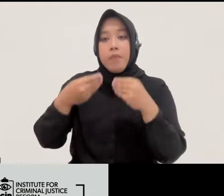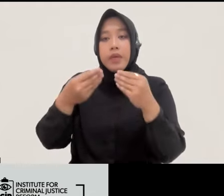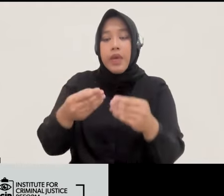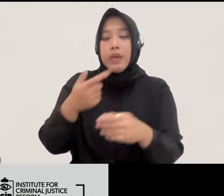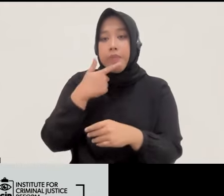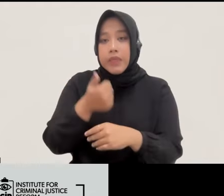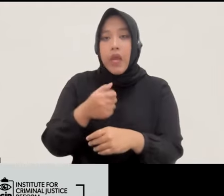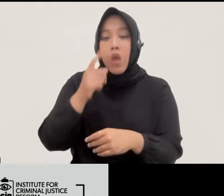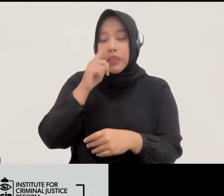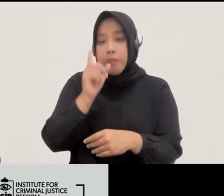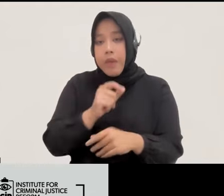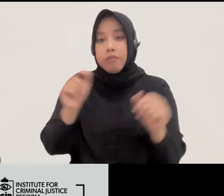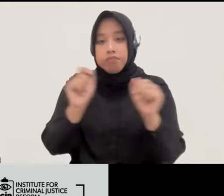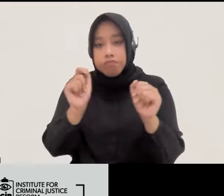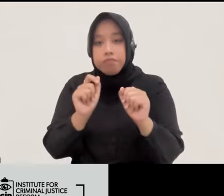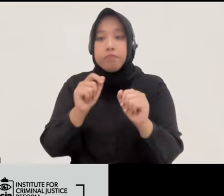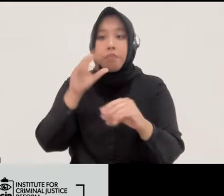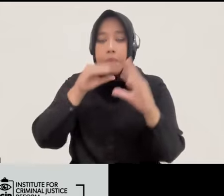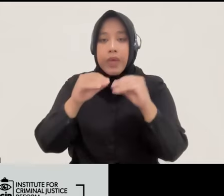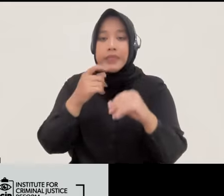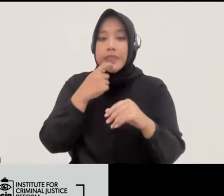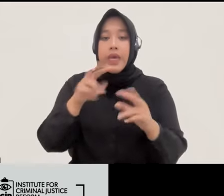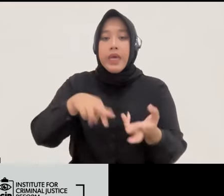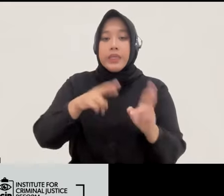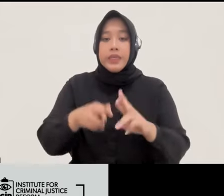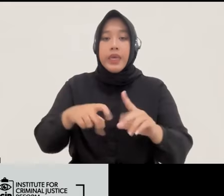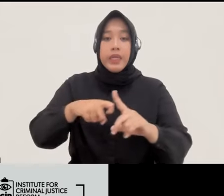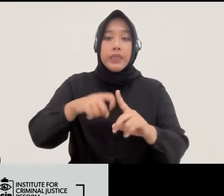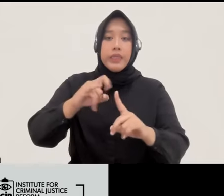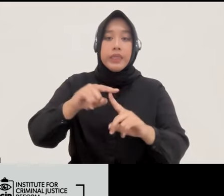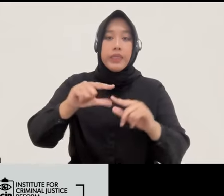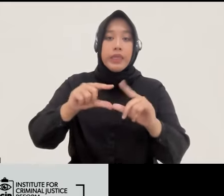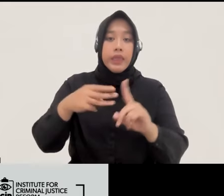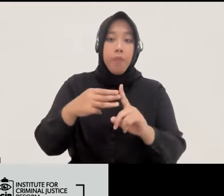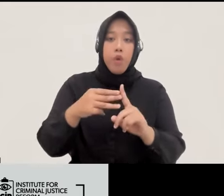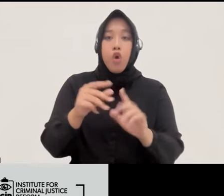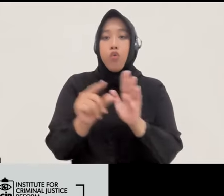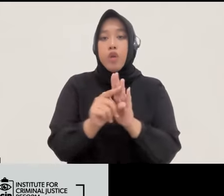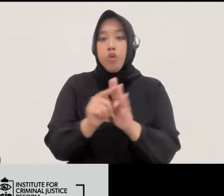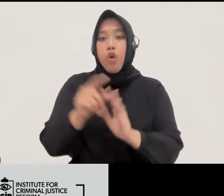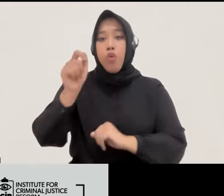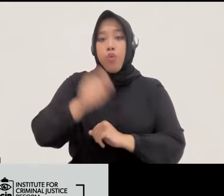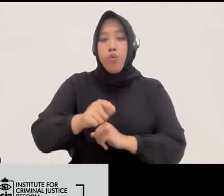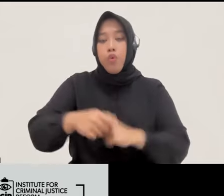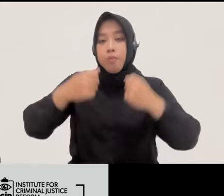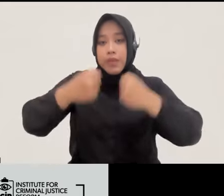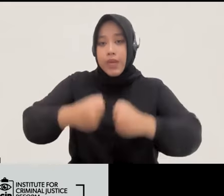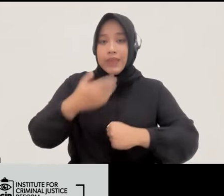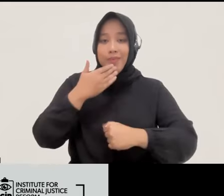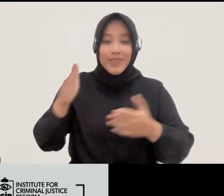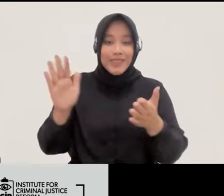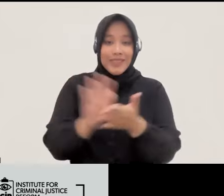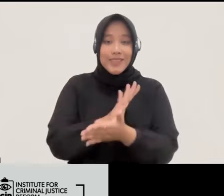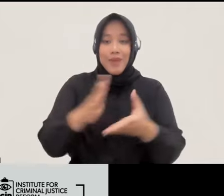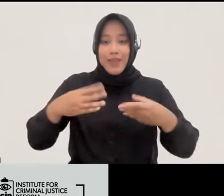segera membahas rancangan kitab undang-undang hukum acara pidana itu sih dari saya terima kasih banyak atas kesempatannya